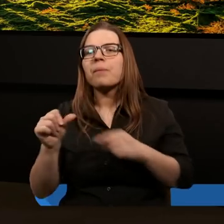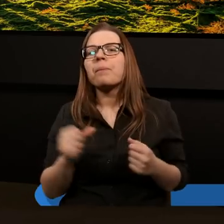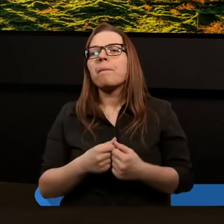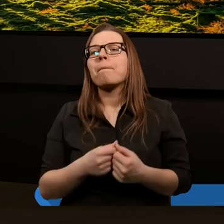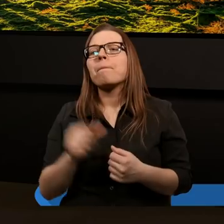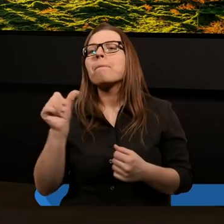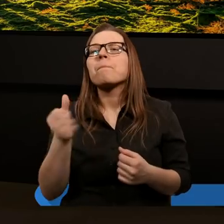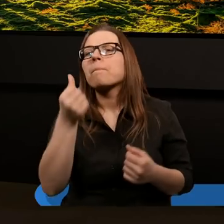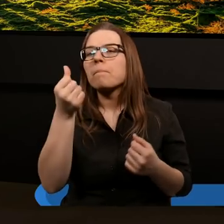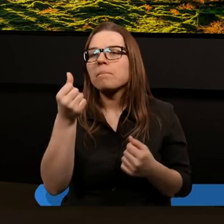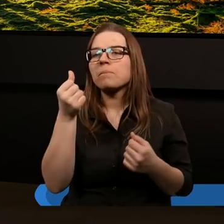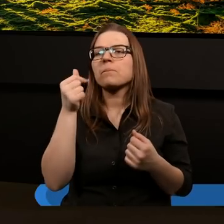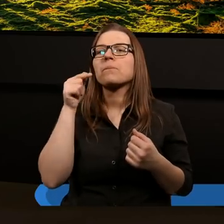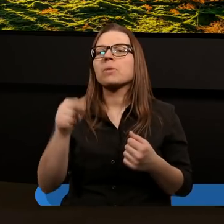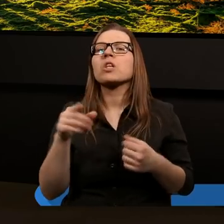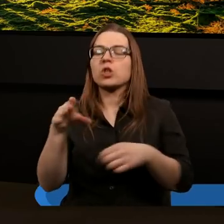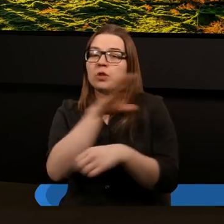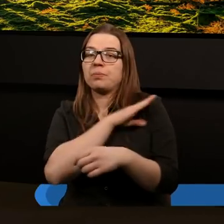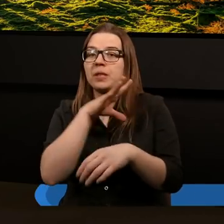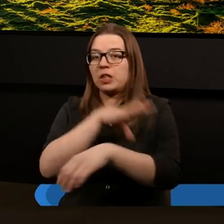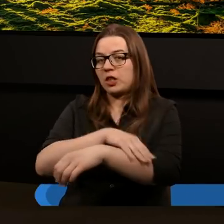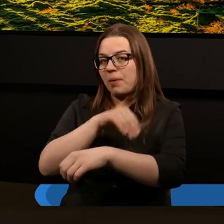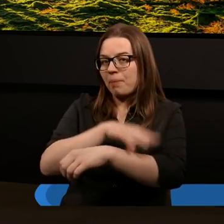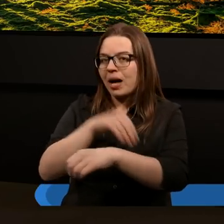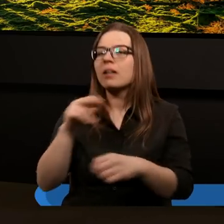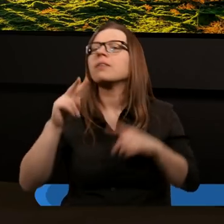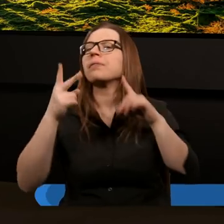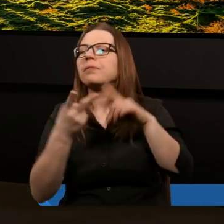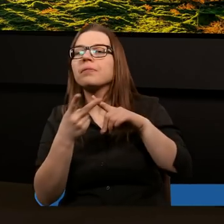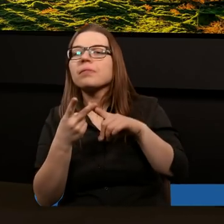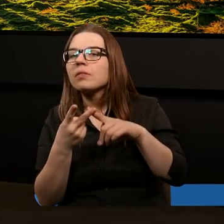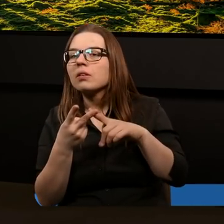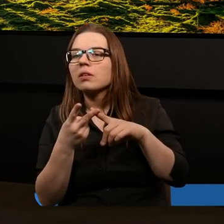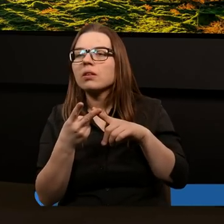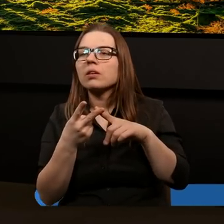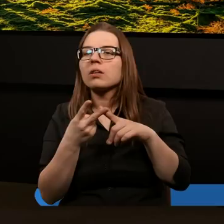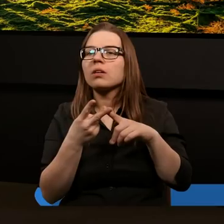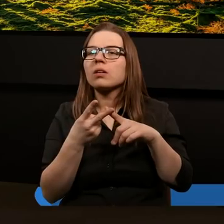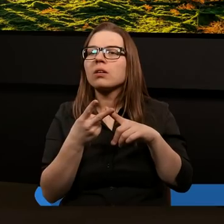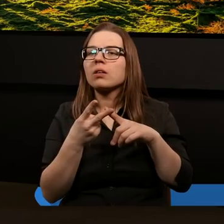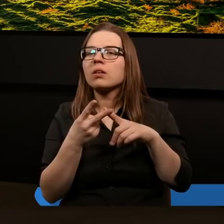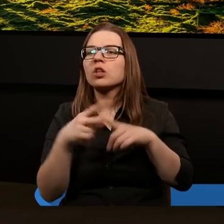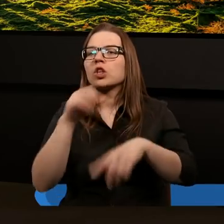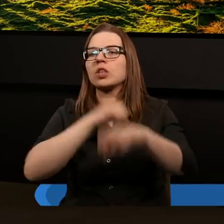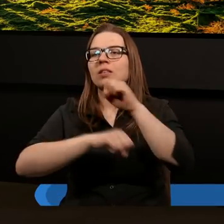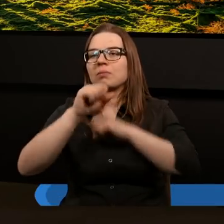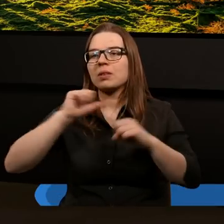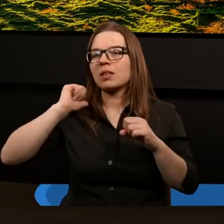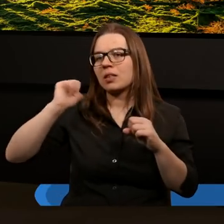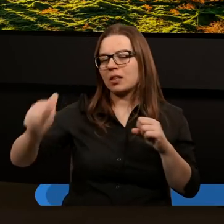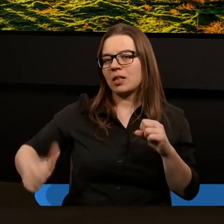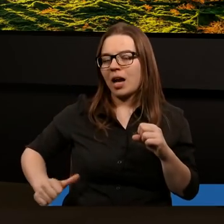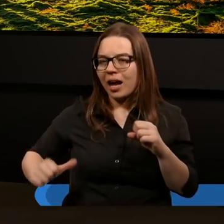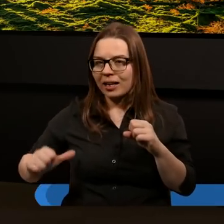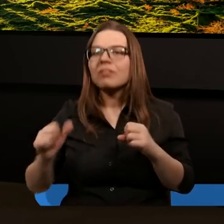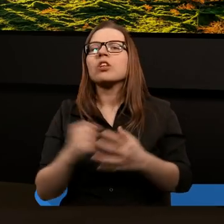Pierwsza po śmierci Szczepana, druga rzymskiego, cesarstwa